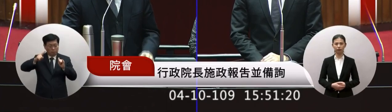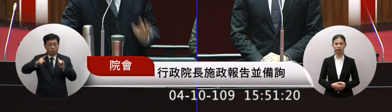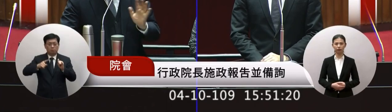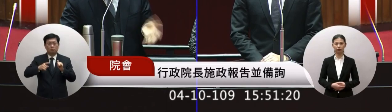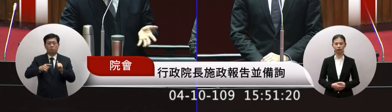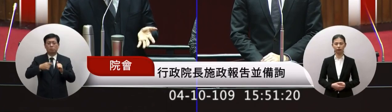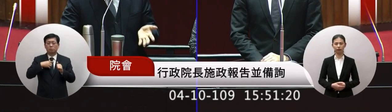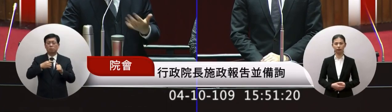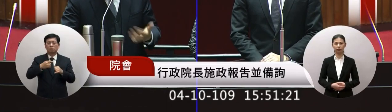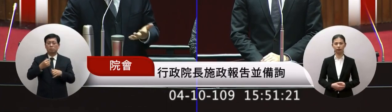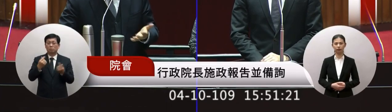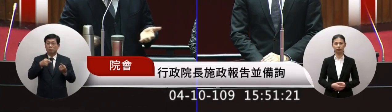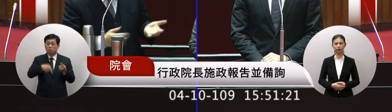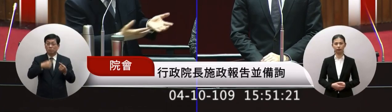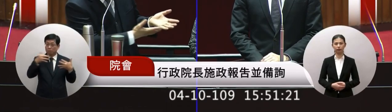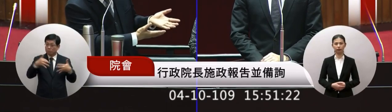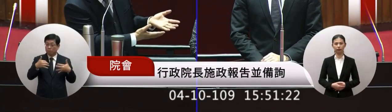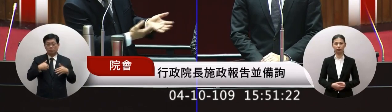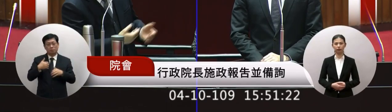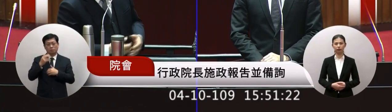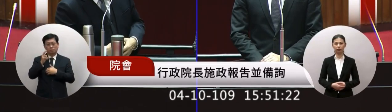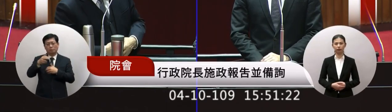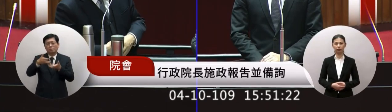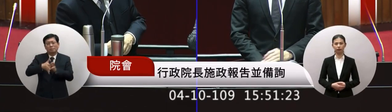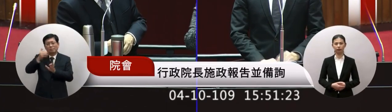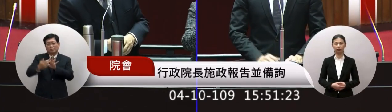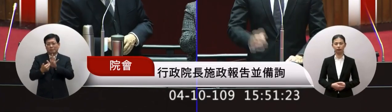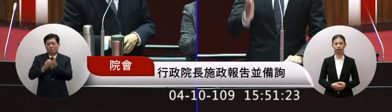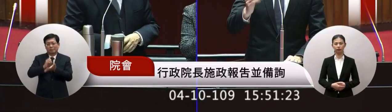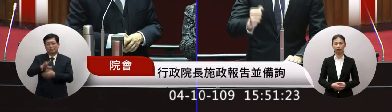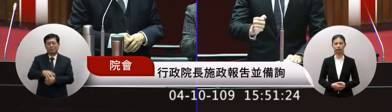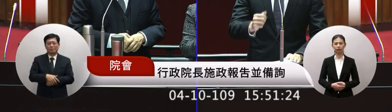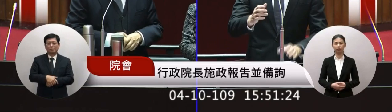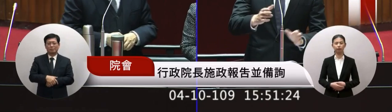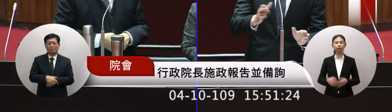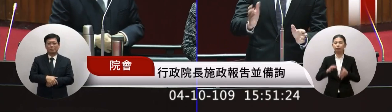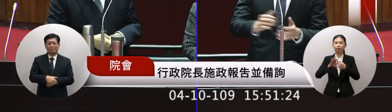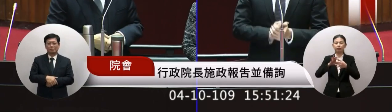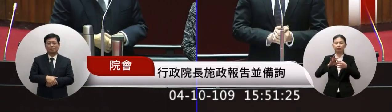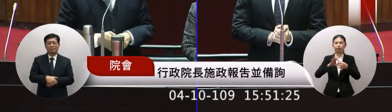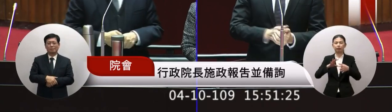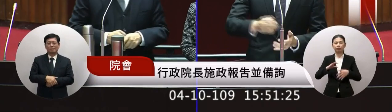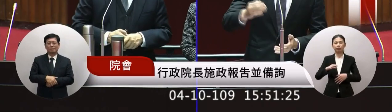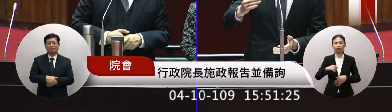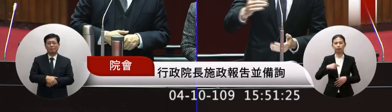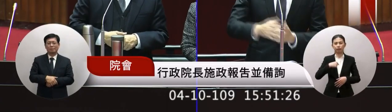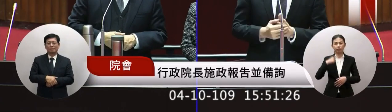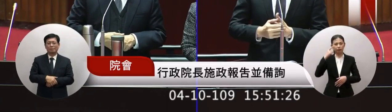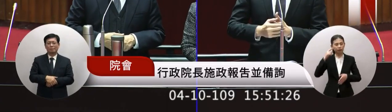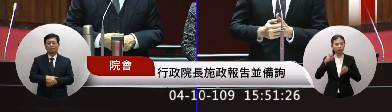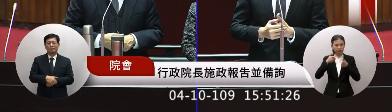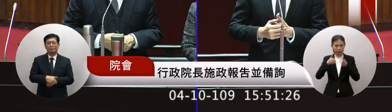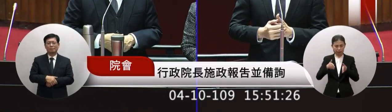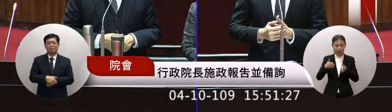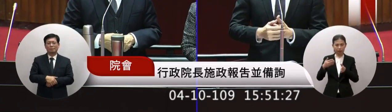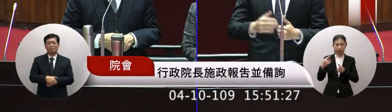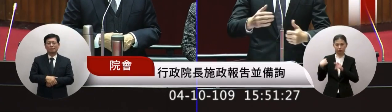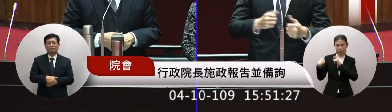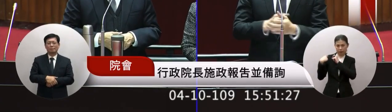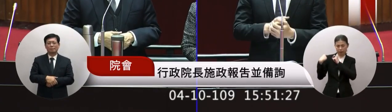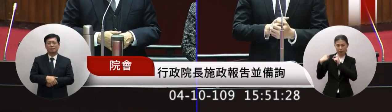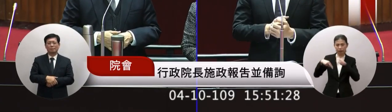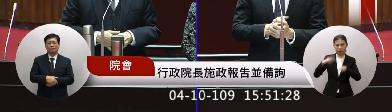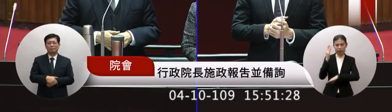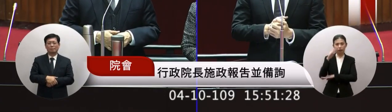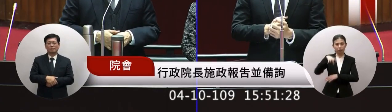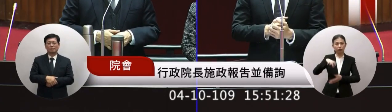雙關這問題沒辦法請報長幫你報告沒關係 因為我接下來是要針對進行這個行政醫道